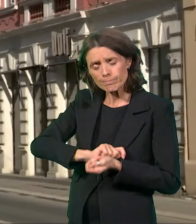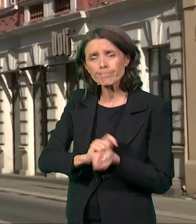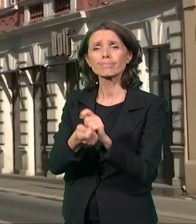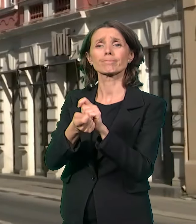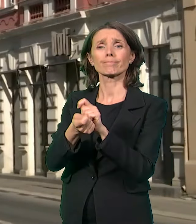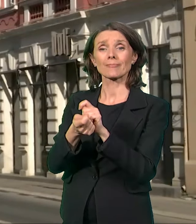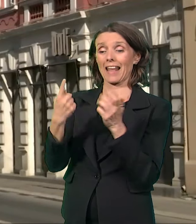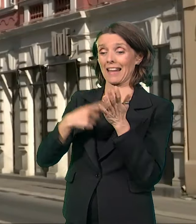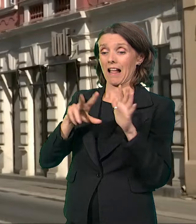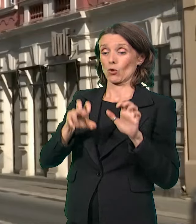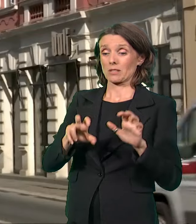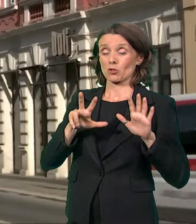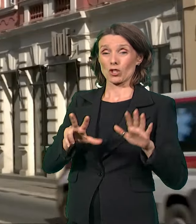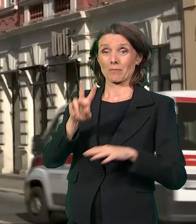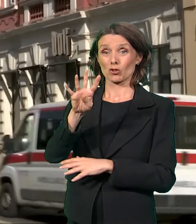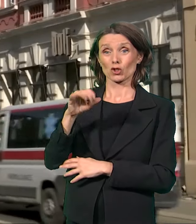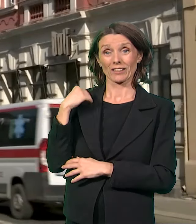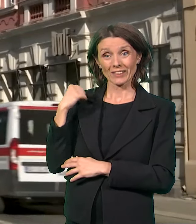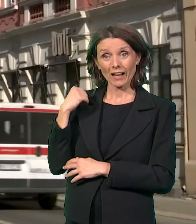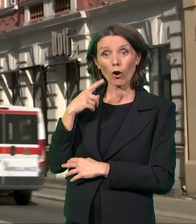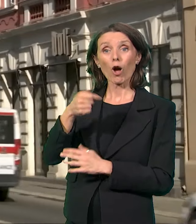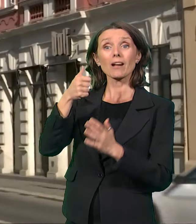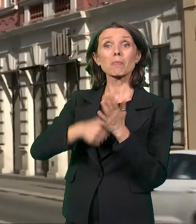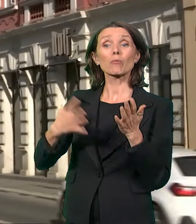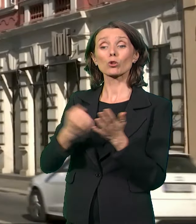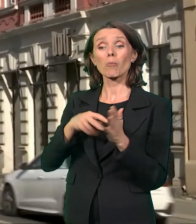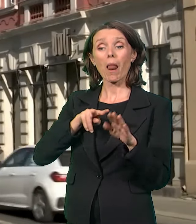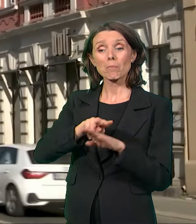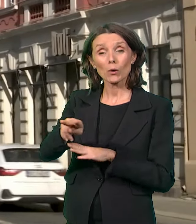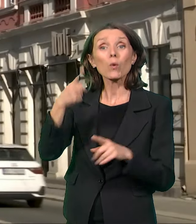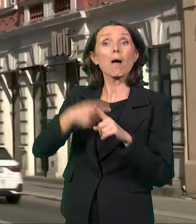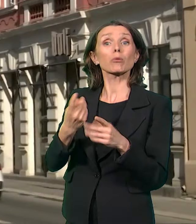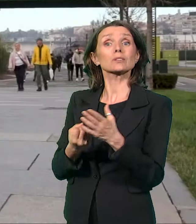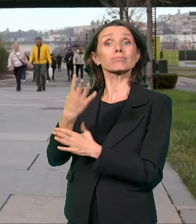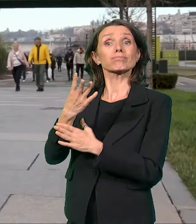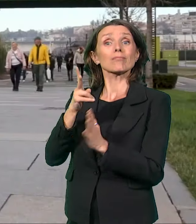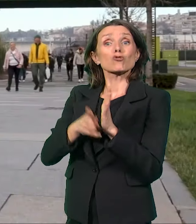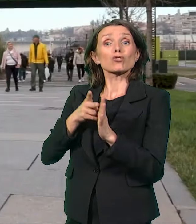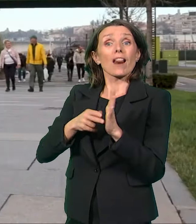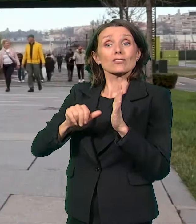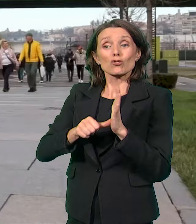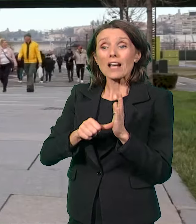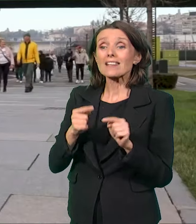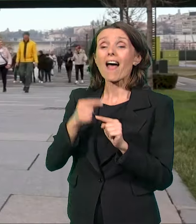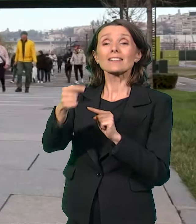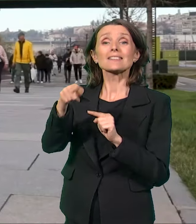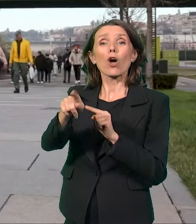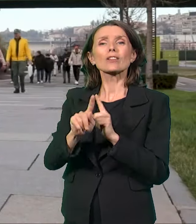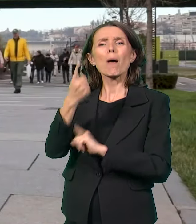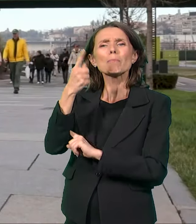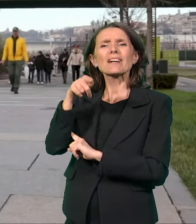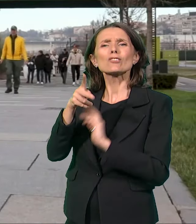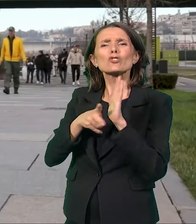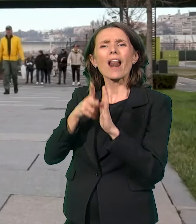1884. s prvom prugom dobila železničku stanicu, nedaleko i prvi železnički most na Savi,